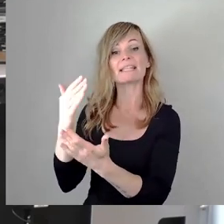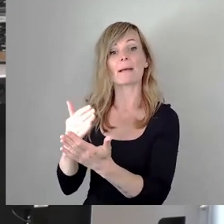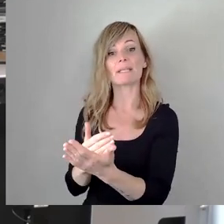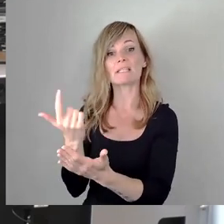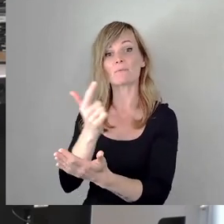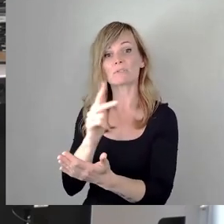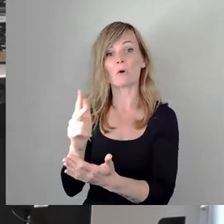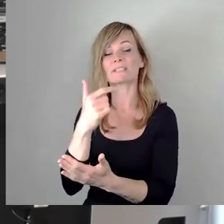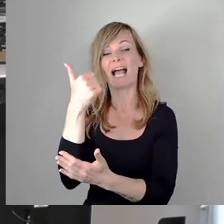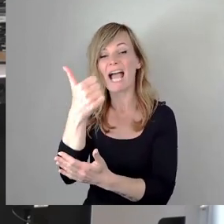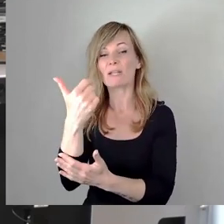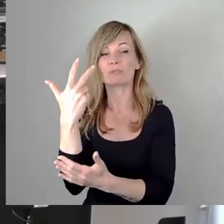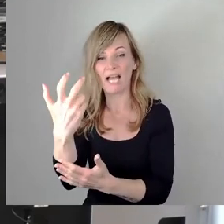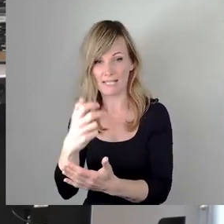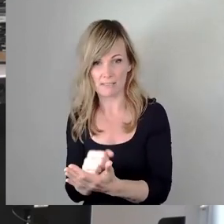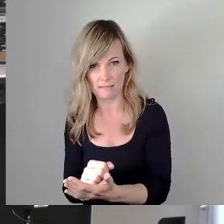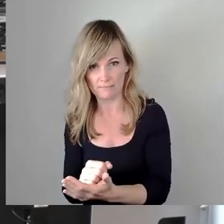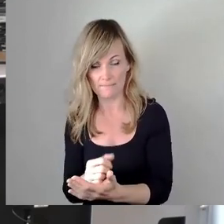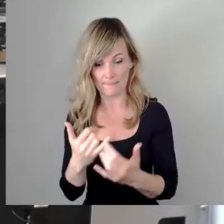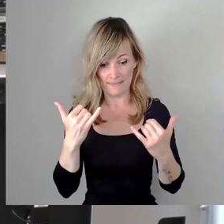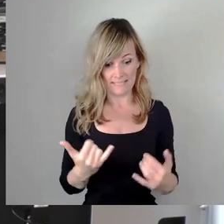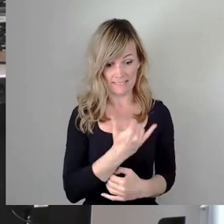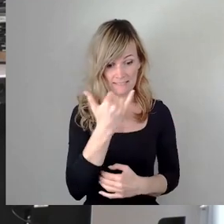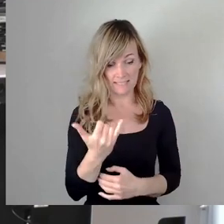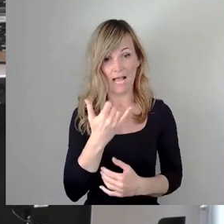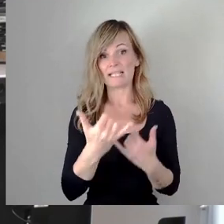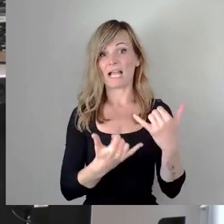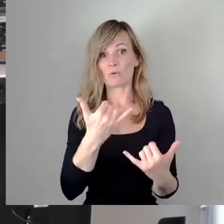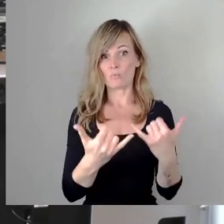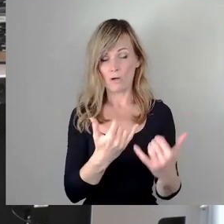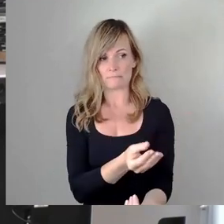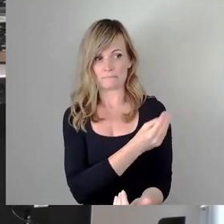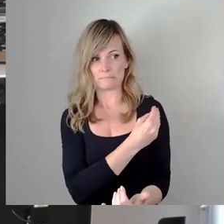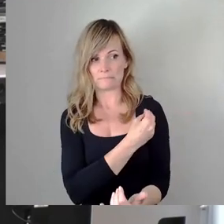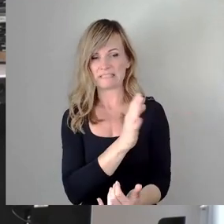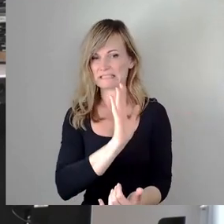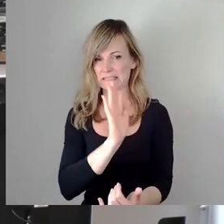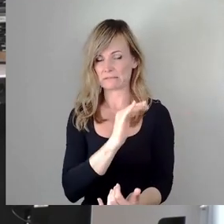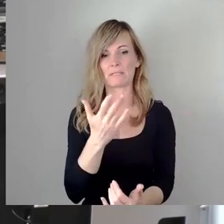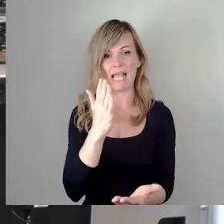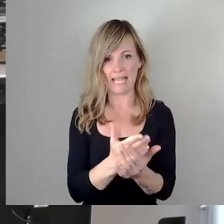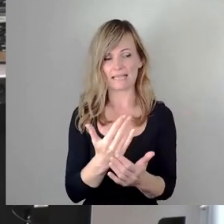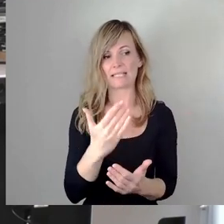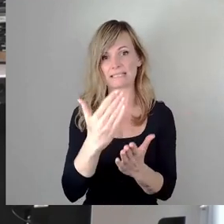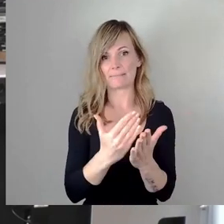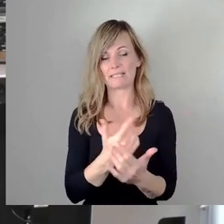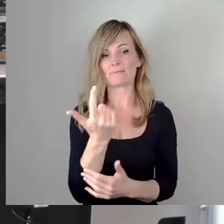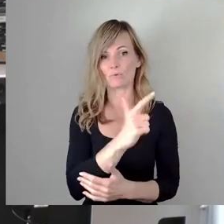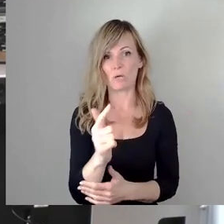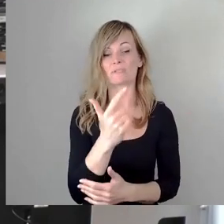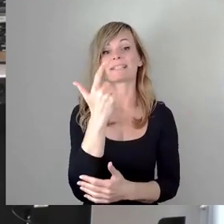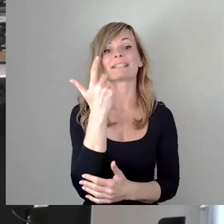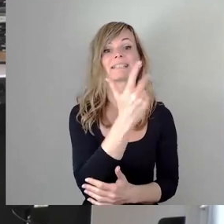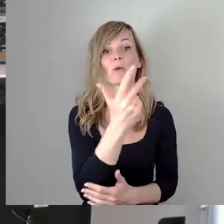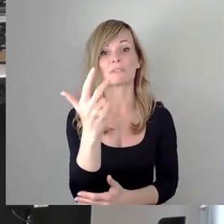Im Januar diesen Jahres haben wir mitgeteilt bekommen, dass der Endtermin wahrscheinlich 2033 liegt. Das sind